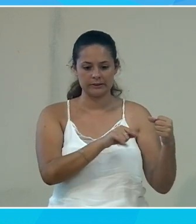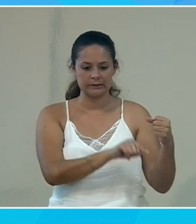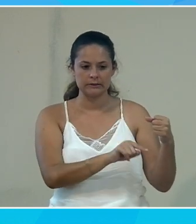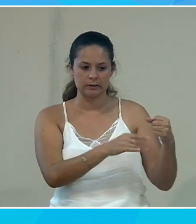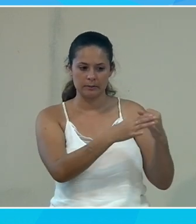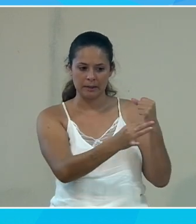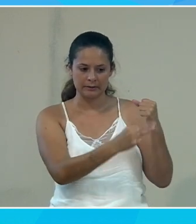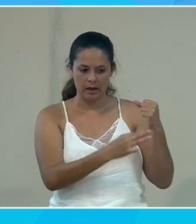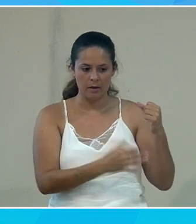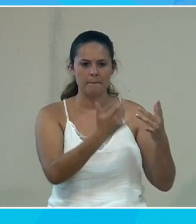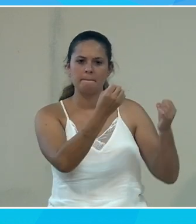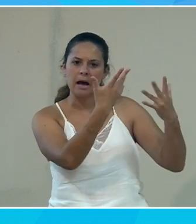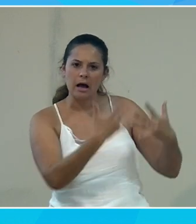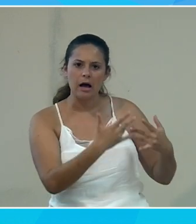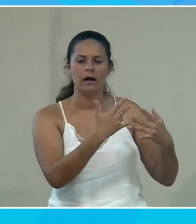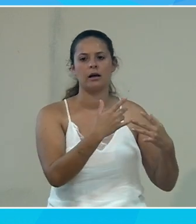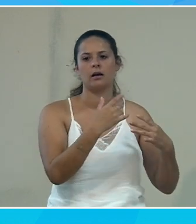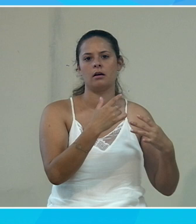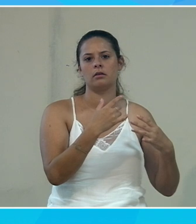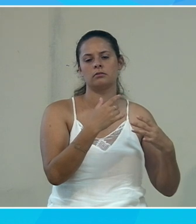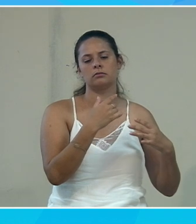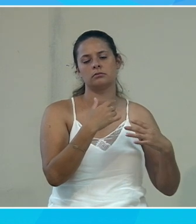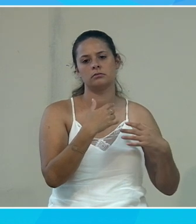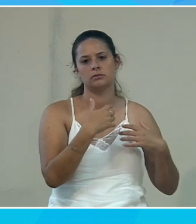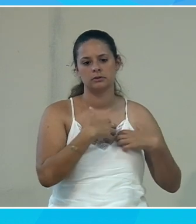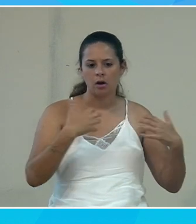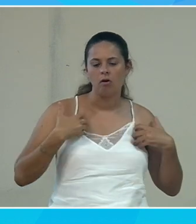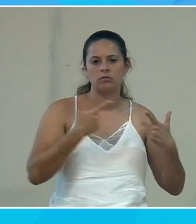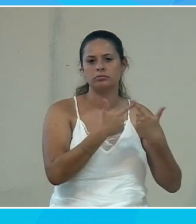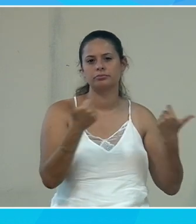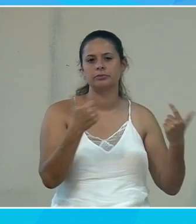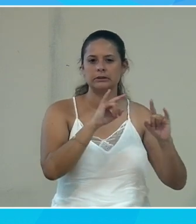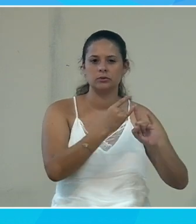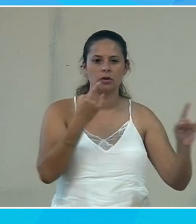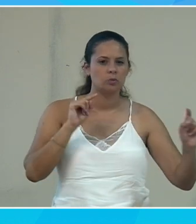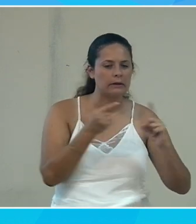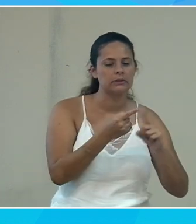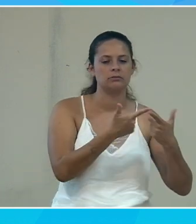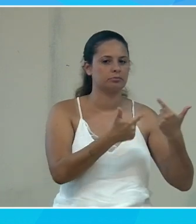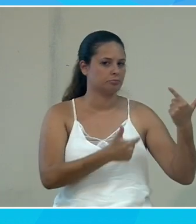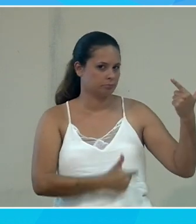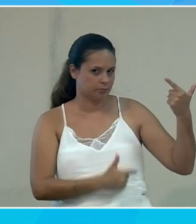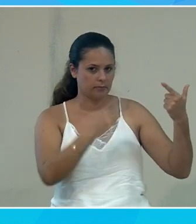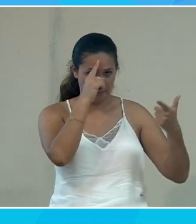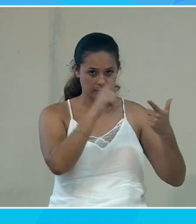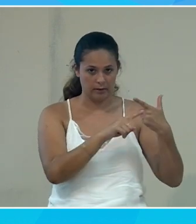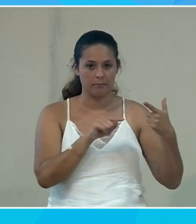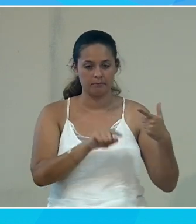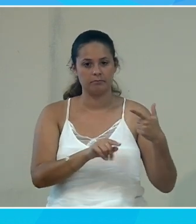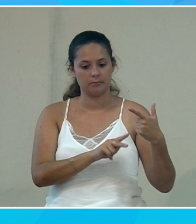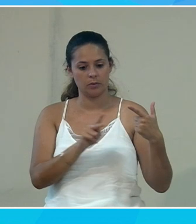des matières mathématiques physique histoire géo etc etc et que les pages ça soit